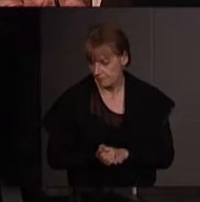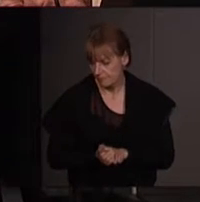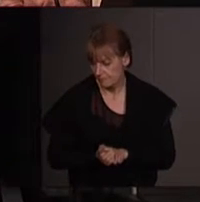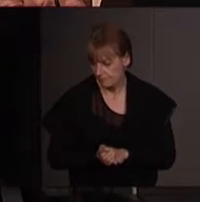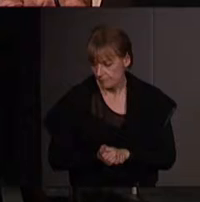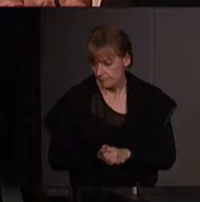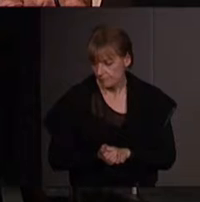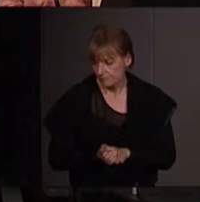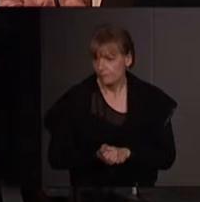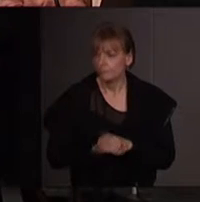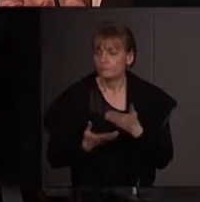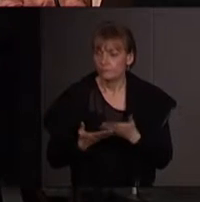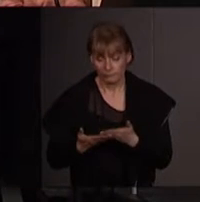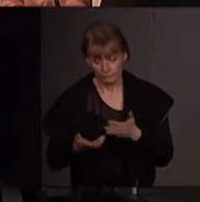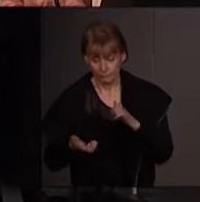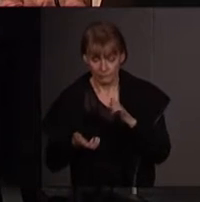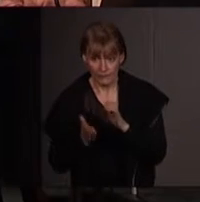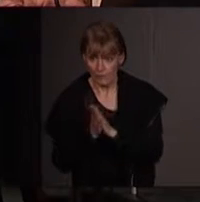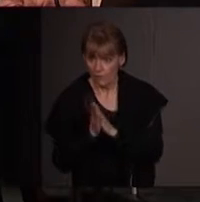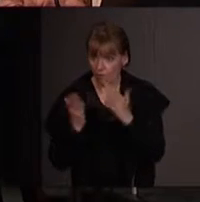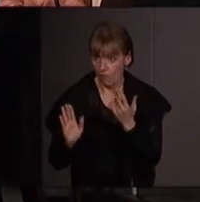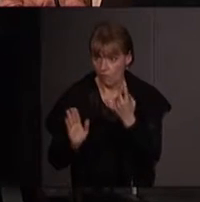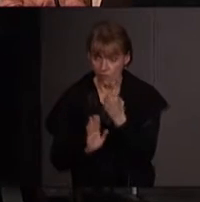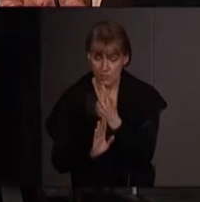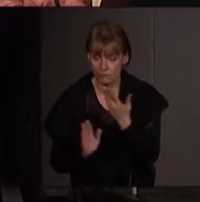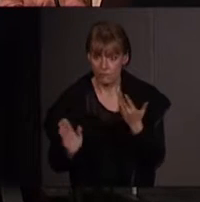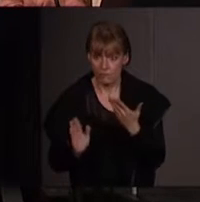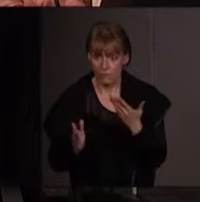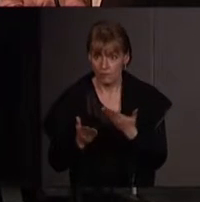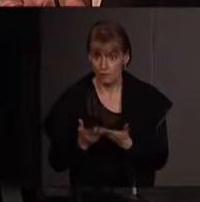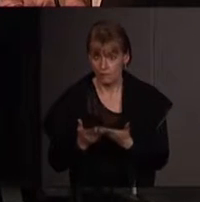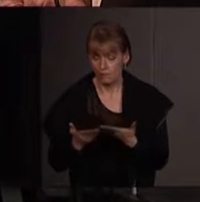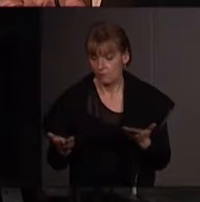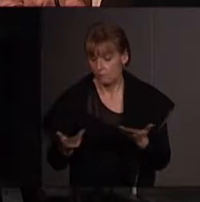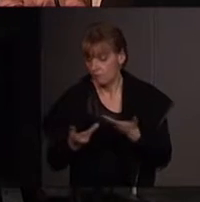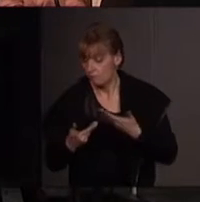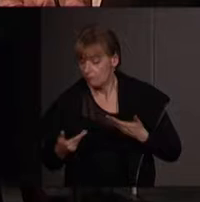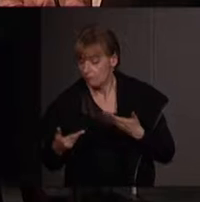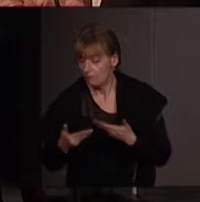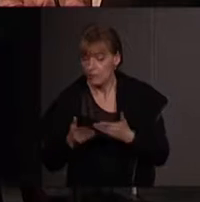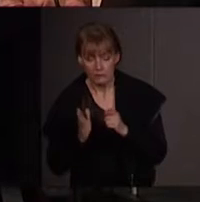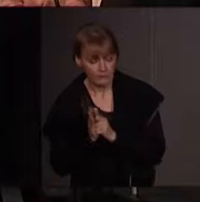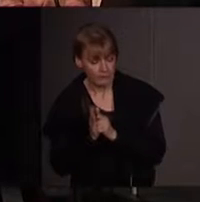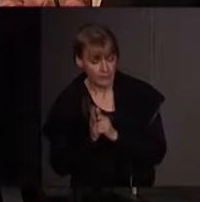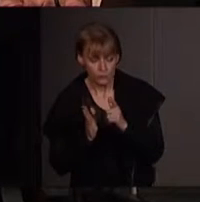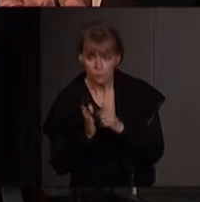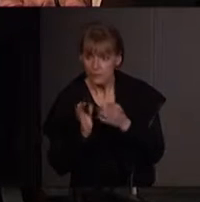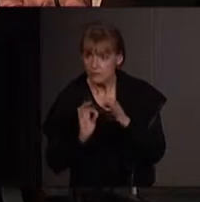ses publications les plus importantes, c'est « Ce à quoi nous tenons », qui a été publié en 2010,